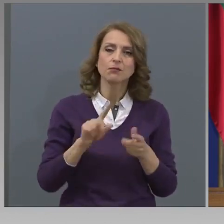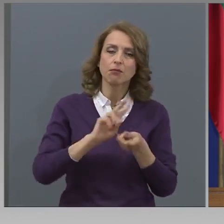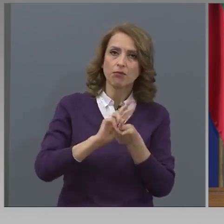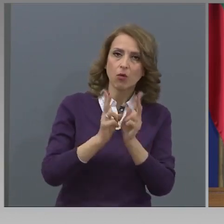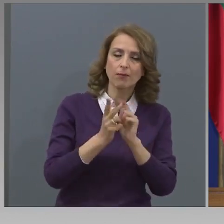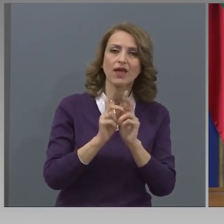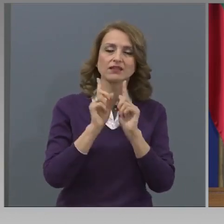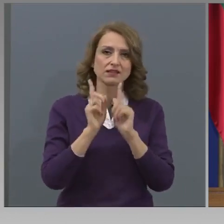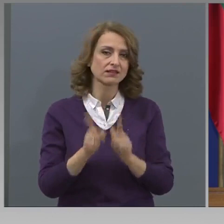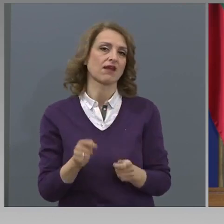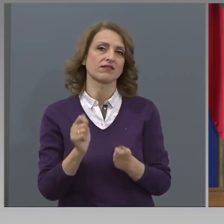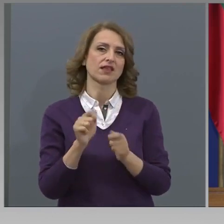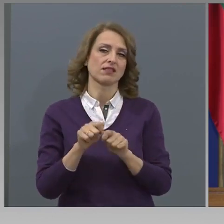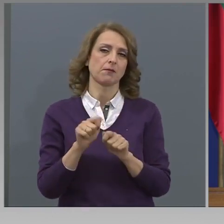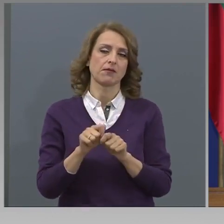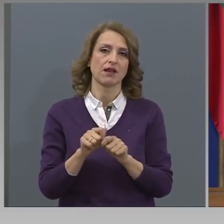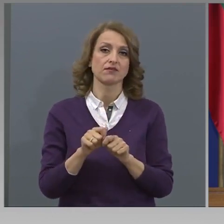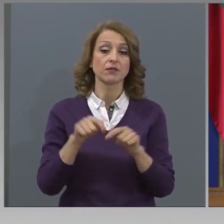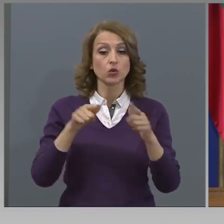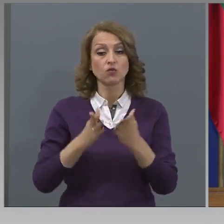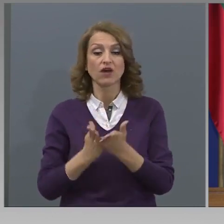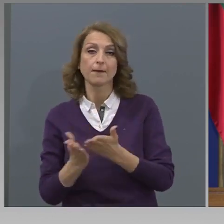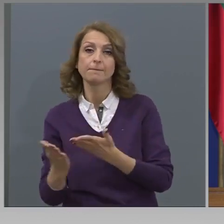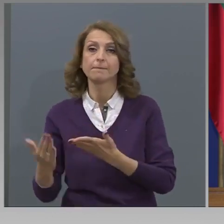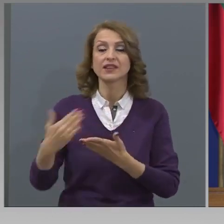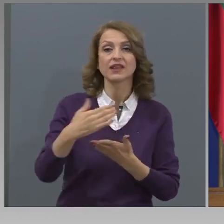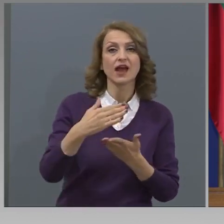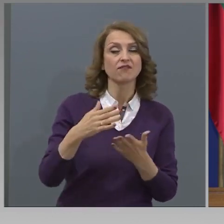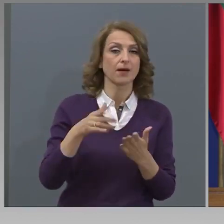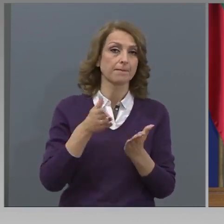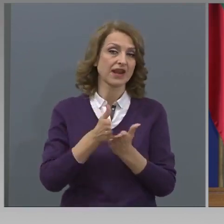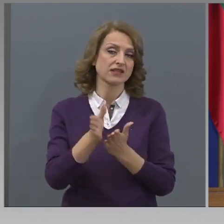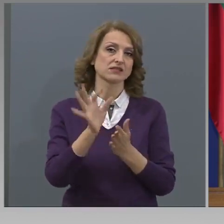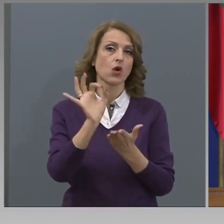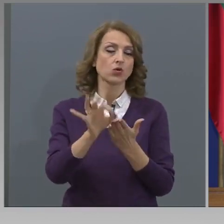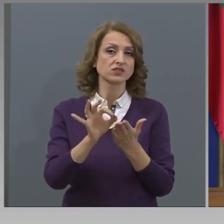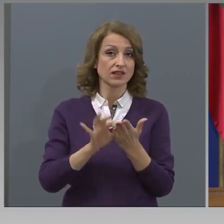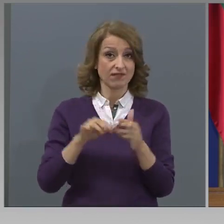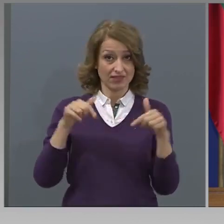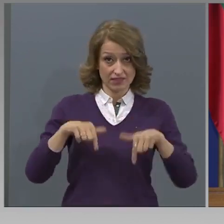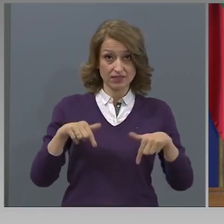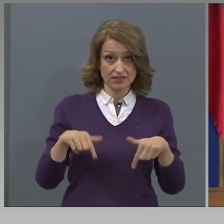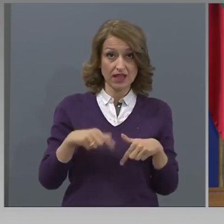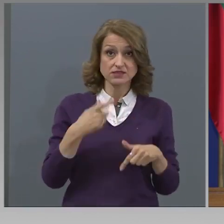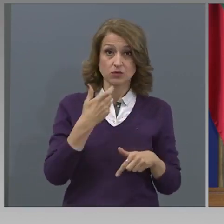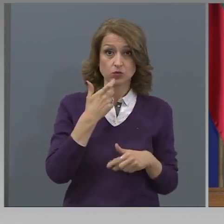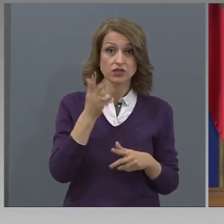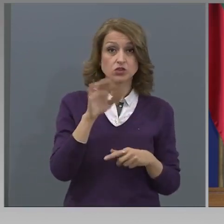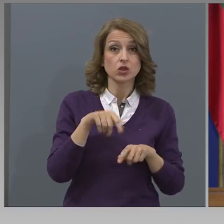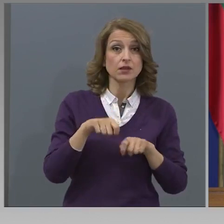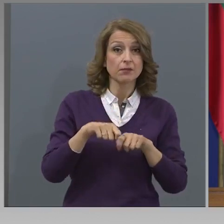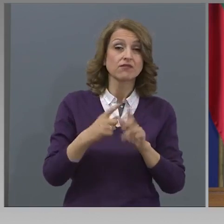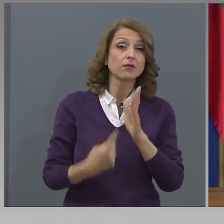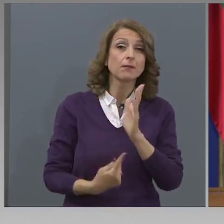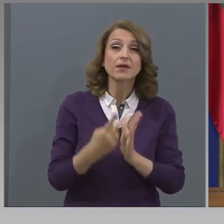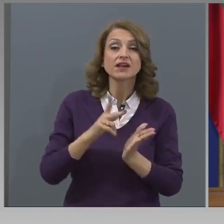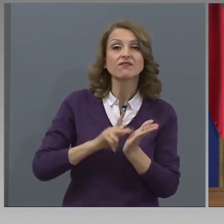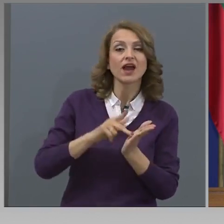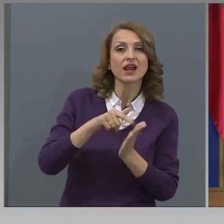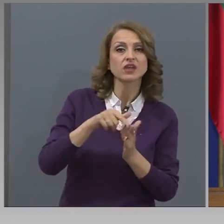направим. Тя минава през оценяването. И тази година ще направим първа крачка в тази